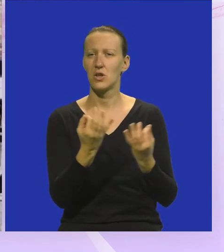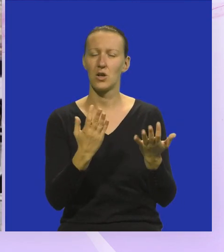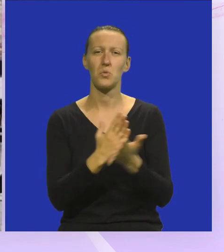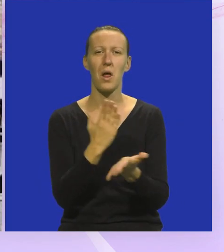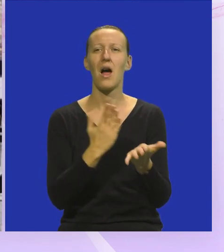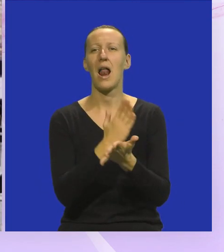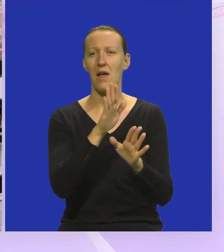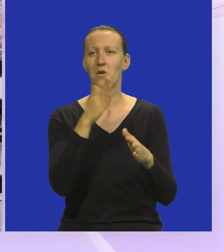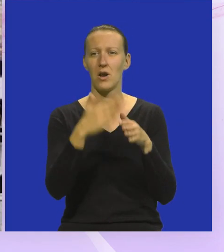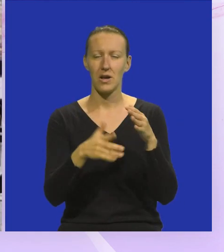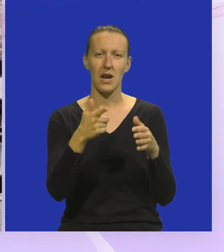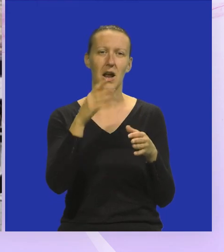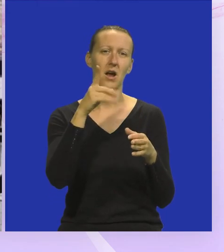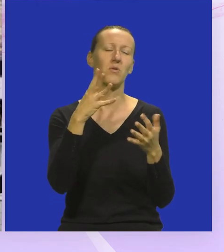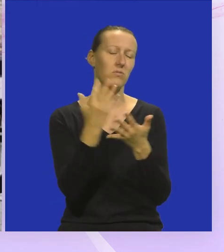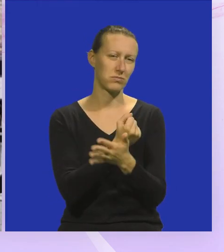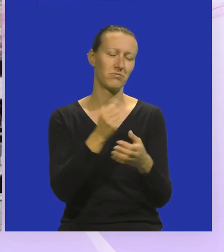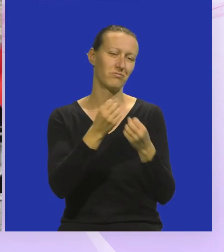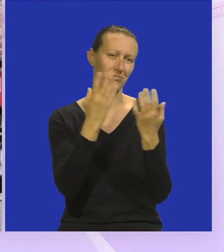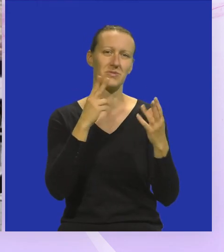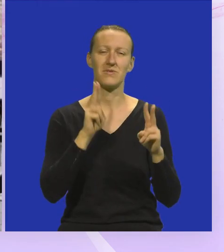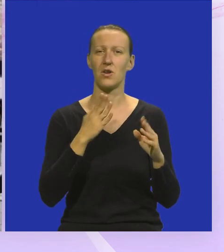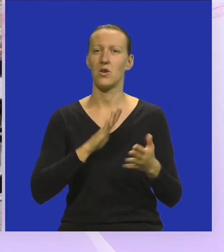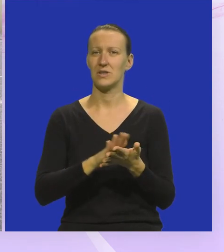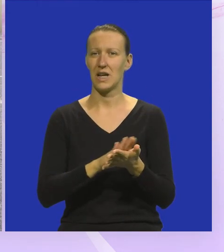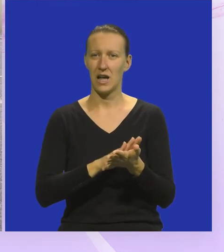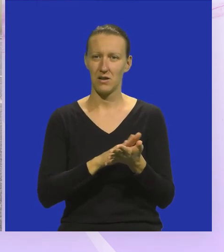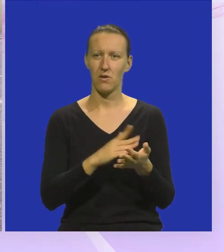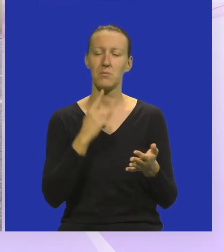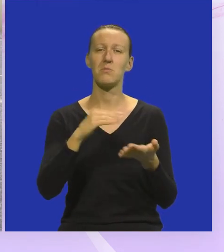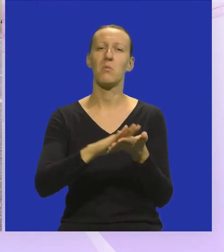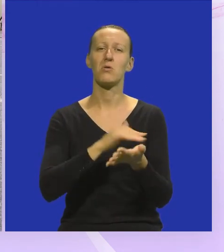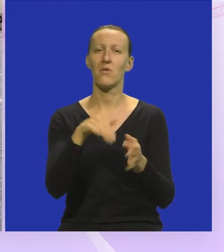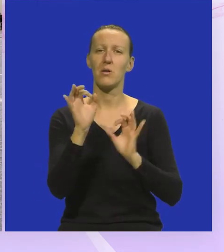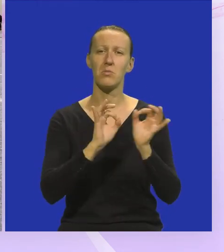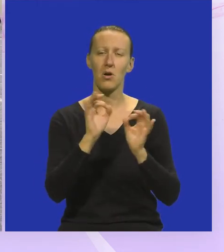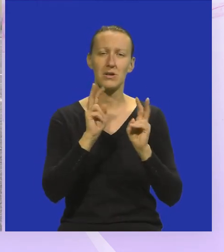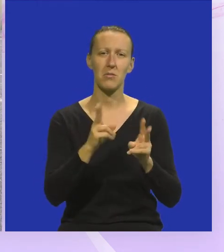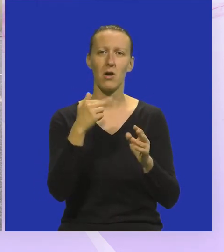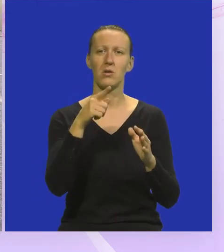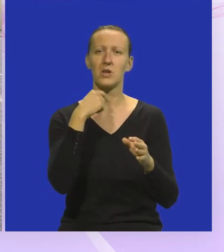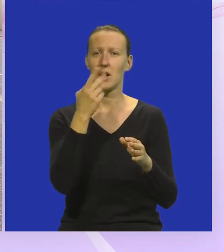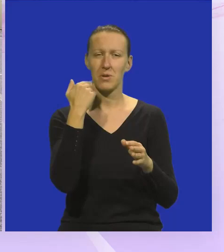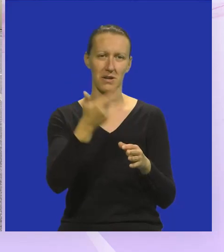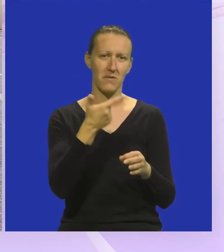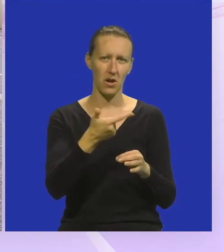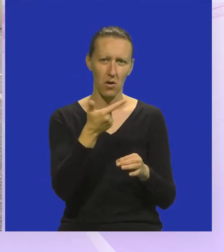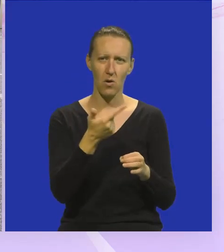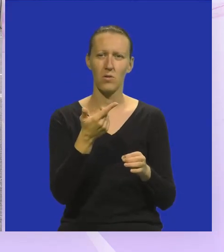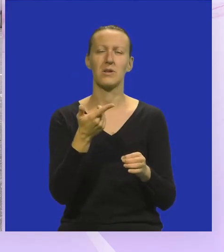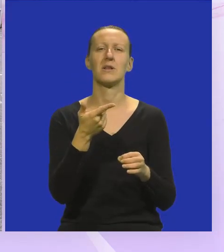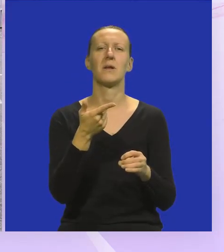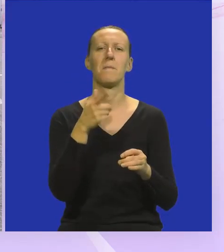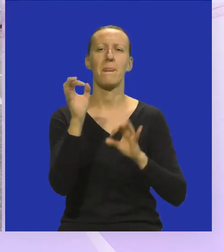uglavnom. Ali evo, na kraju ugledala je svjetlo dana i stvarno smo zadovoljni s time. Mi ste započeli ovaj projekt zapravo, toko što ste rekli, prije dvije godine.